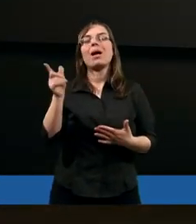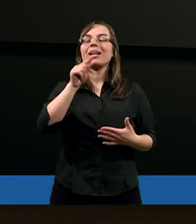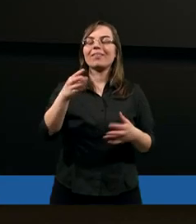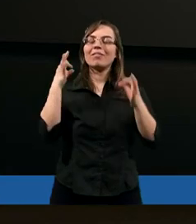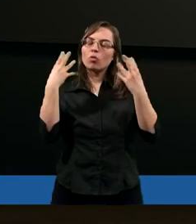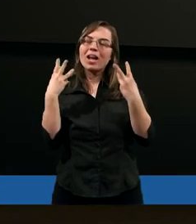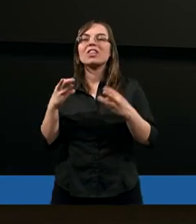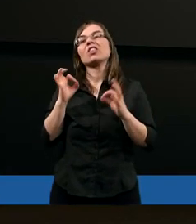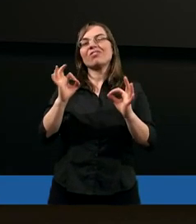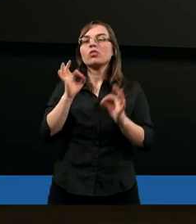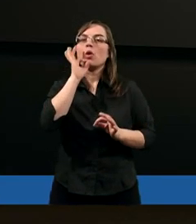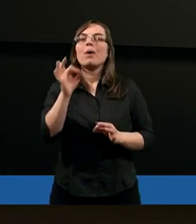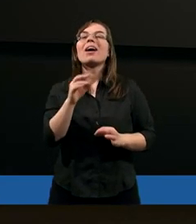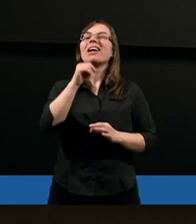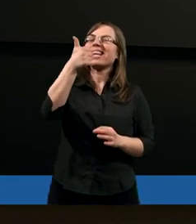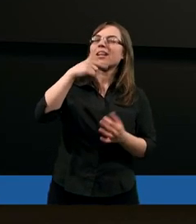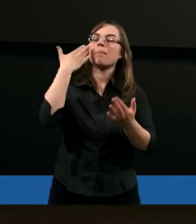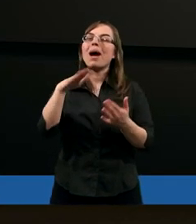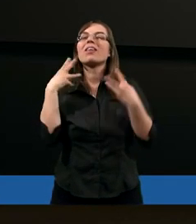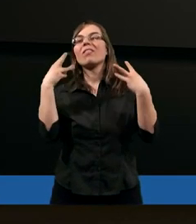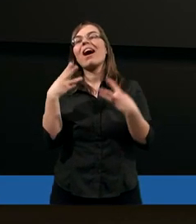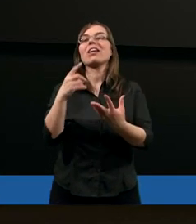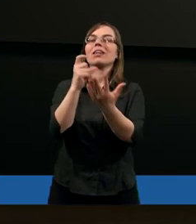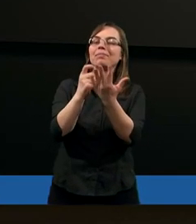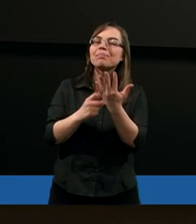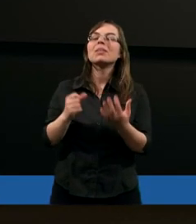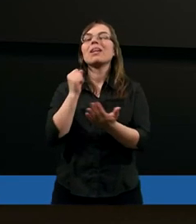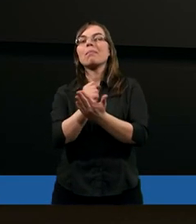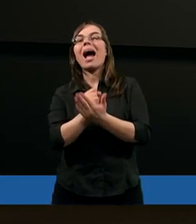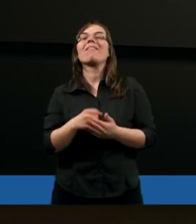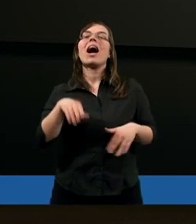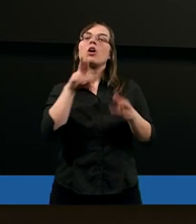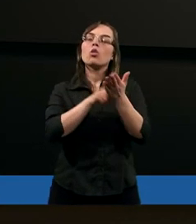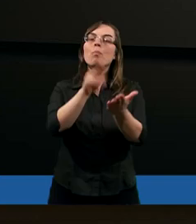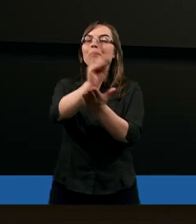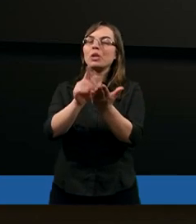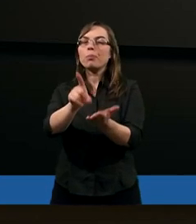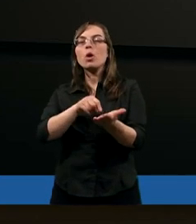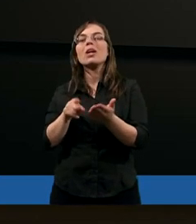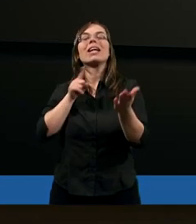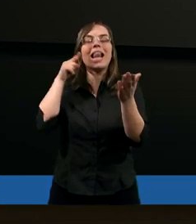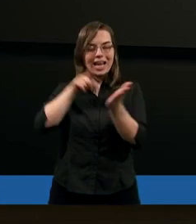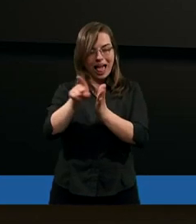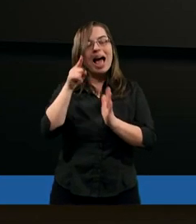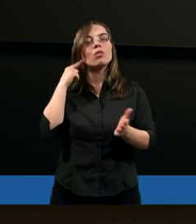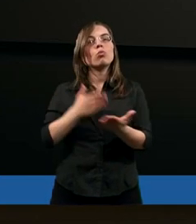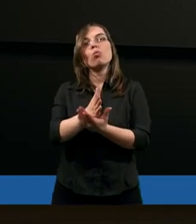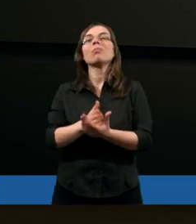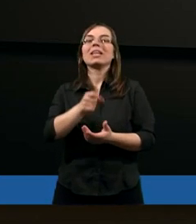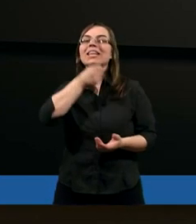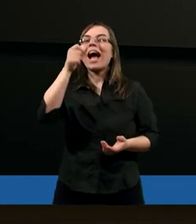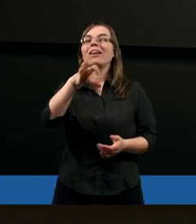uwagę. Tu jest jeszcze jeden bardzo ważny wątek, o którym pisze Piotr dla służby starszych.